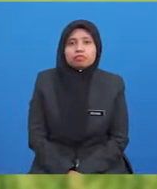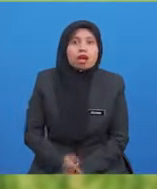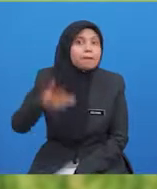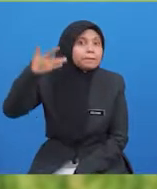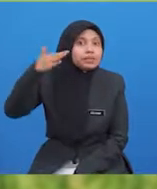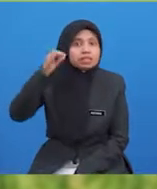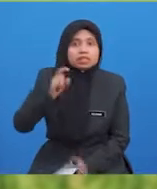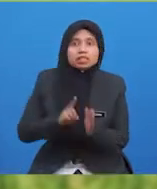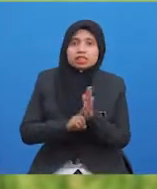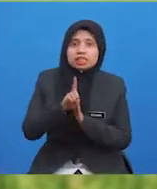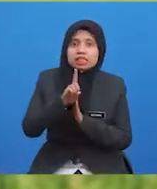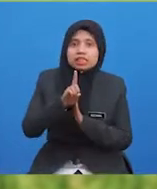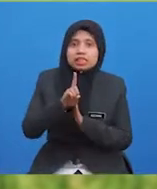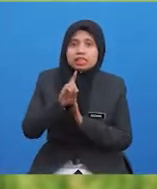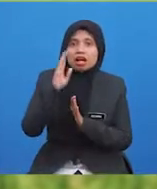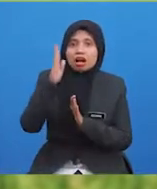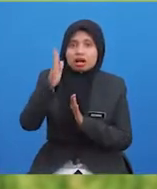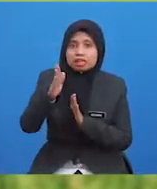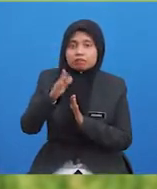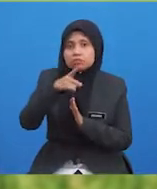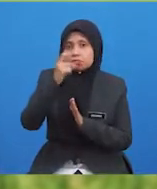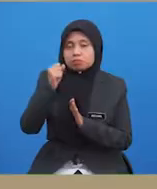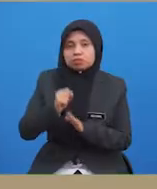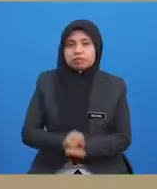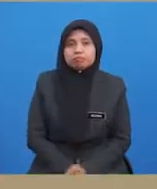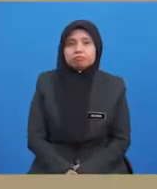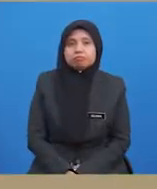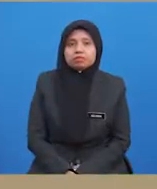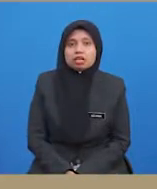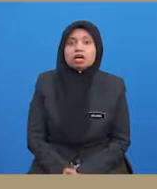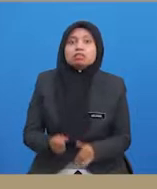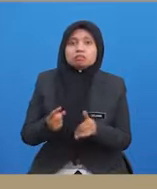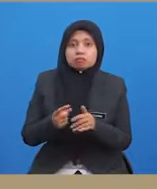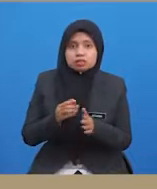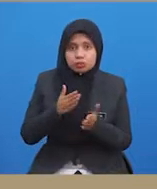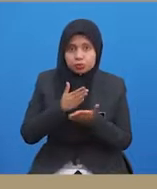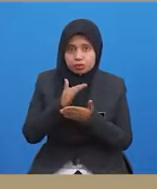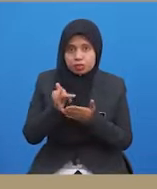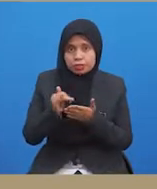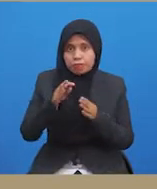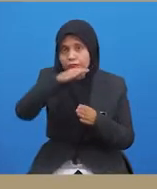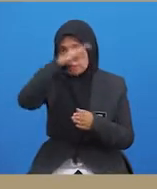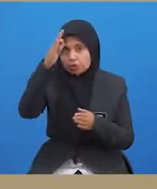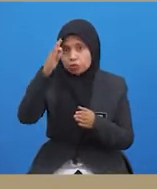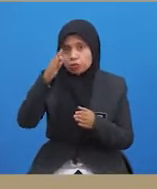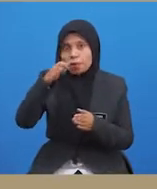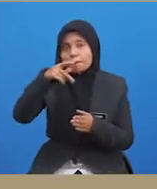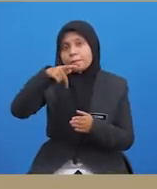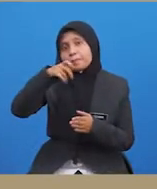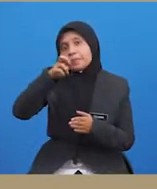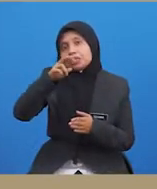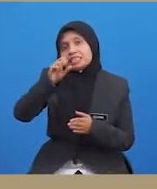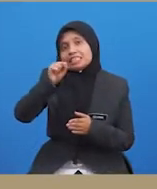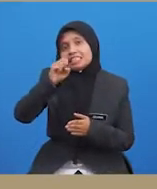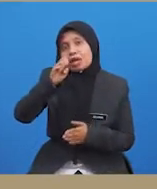Kebisingan yang tinggi akan merangsang keagresifan. Seterusnya, faktor persepsi individu